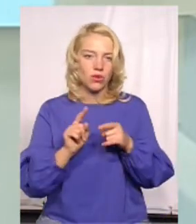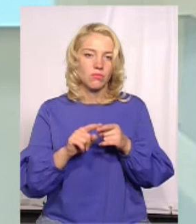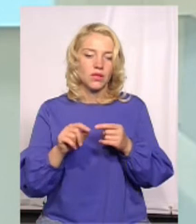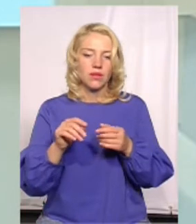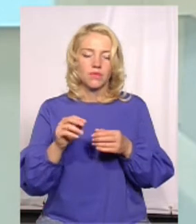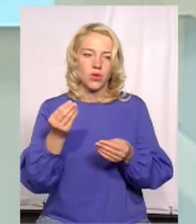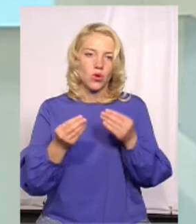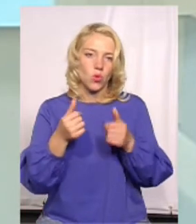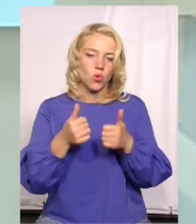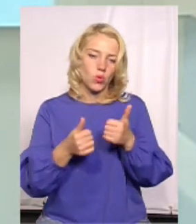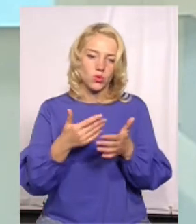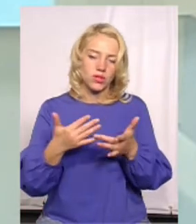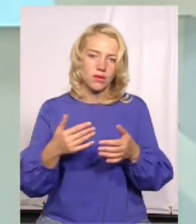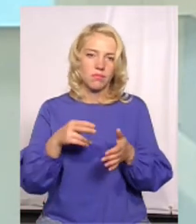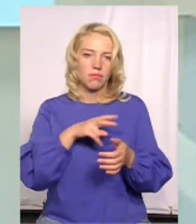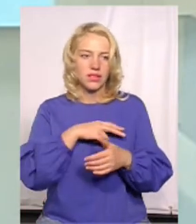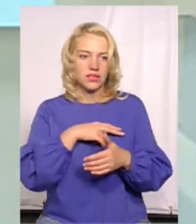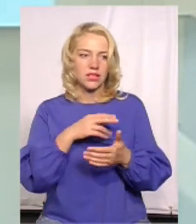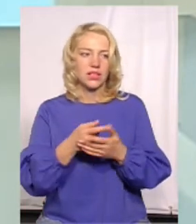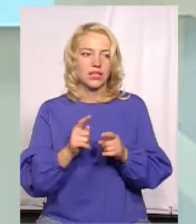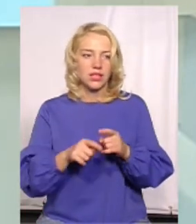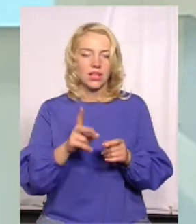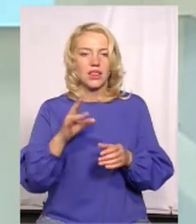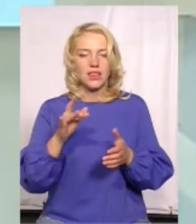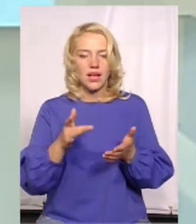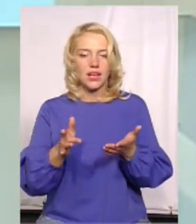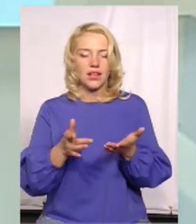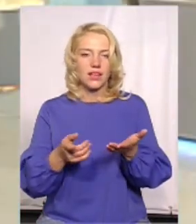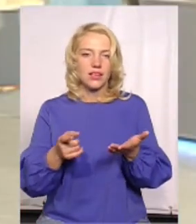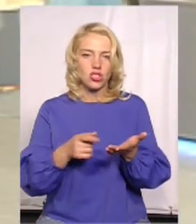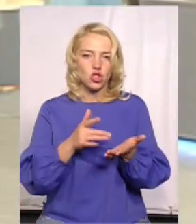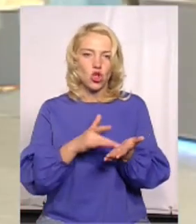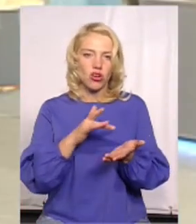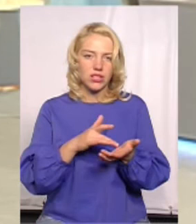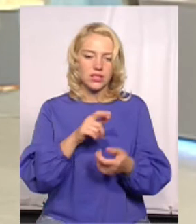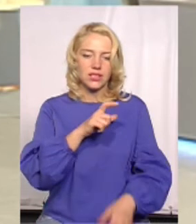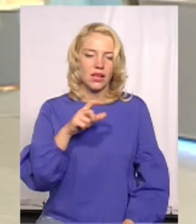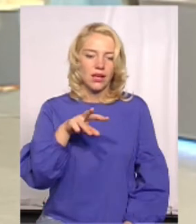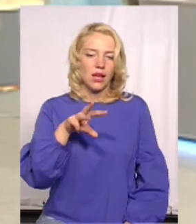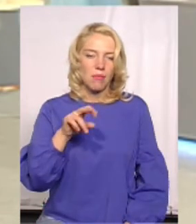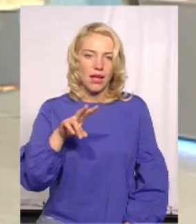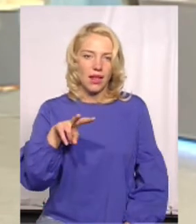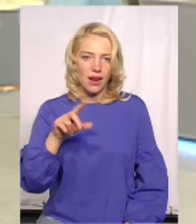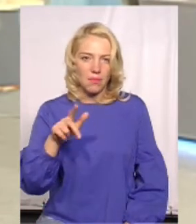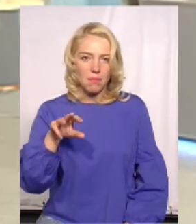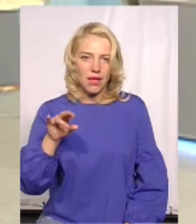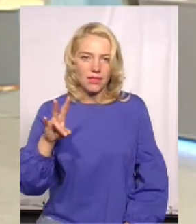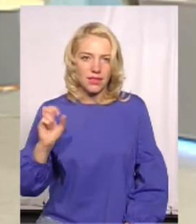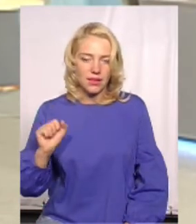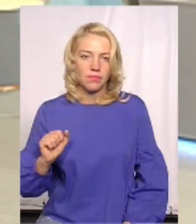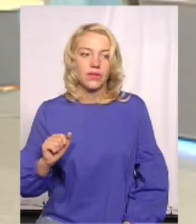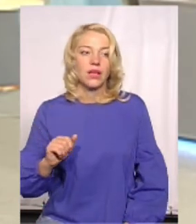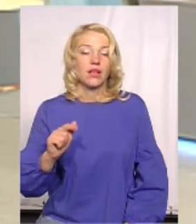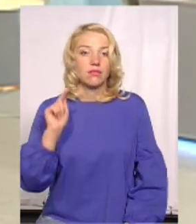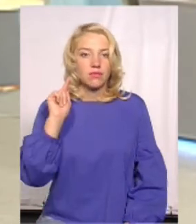конкурси. А підписаний потрібно бути на сторінку Хмельмена? Так, сторінку Хмельмена. Саме так, тому що там, в соцмережах, на